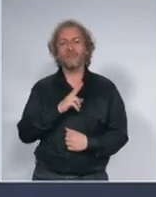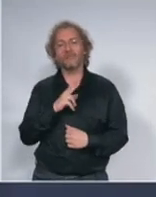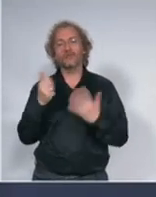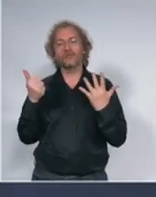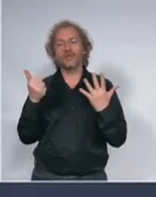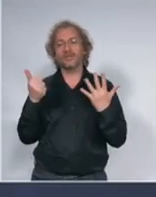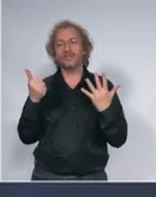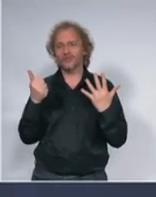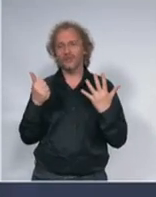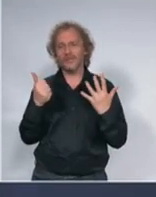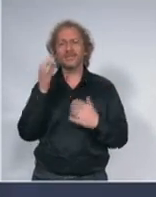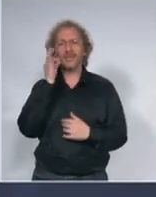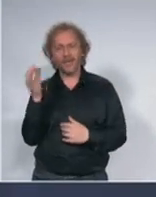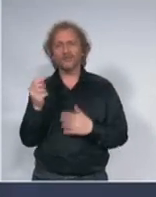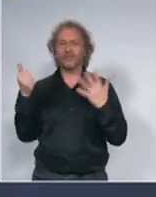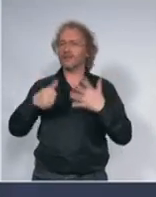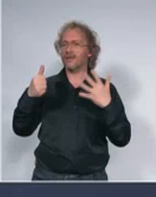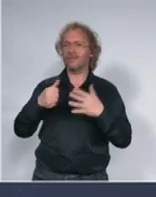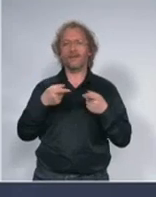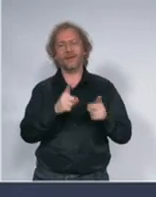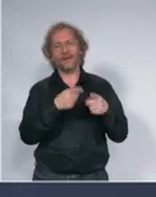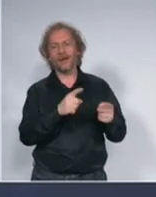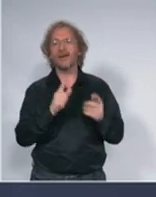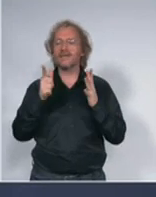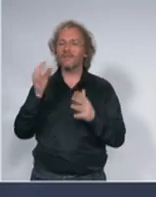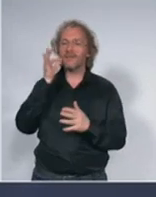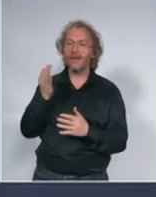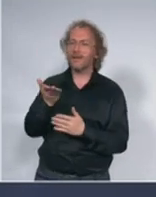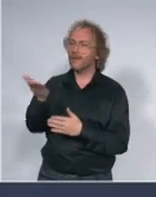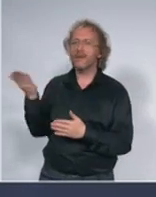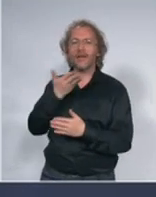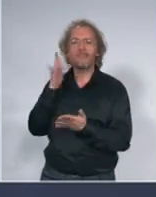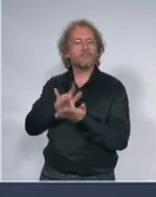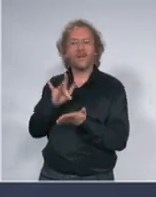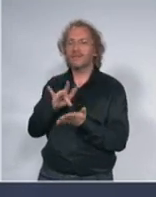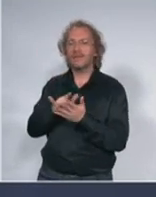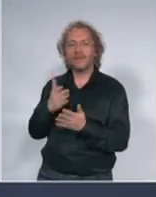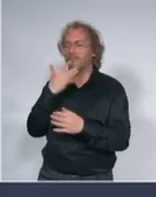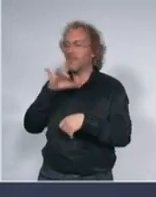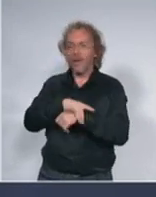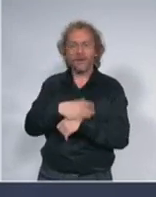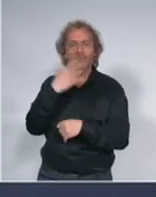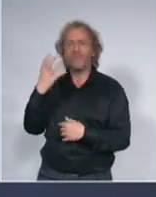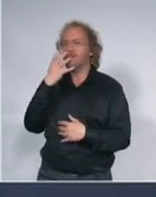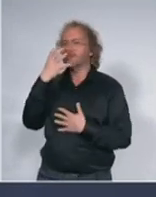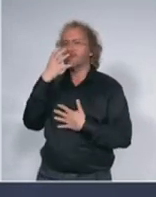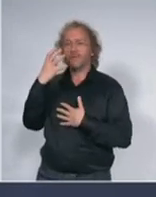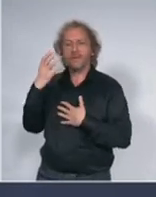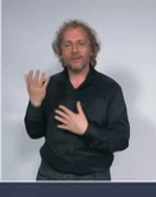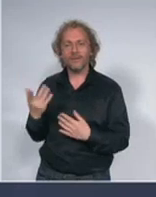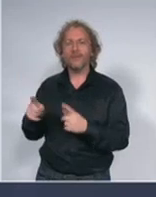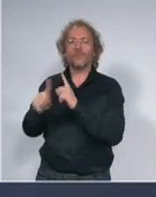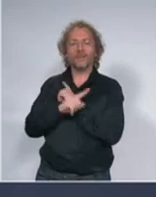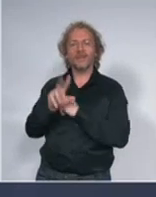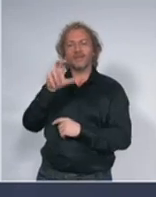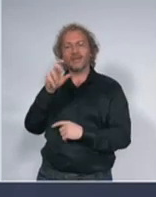hiljada postelja i da sedmi dan više nemamo ni postelja ni lekara ni respiratora i da umire 300 ljudi dnevno